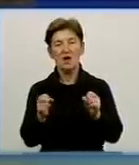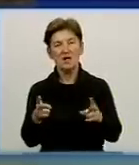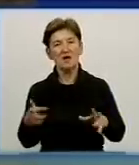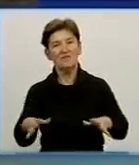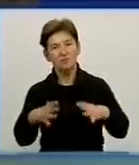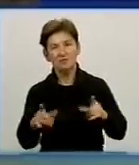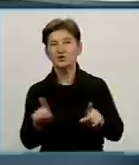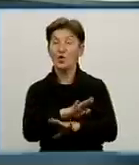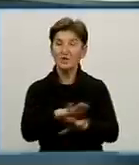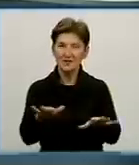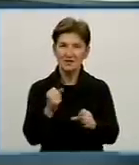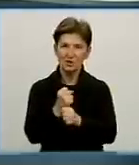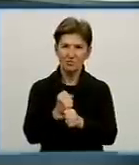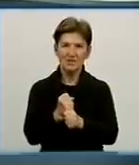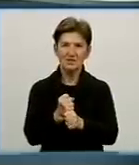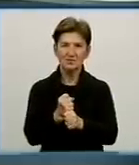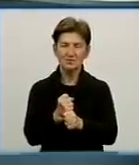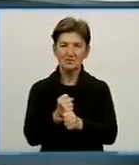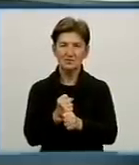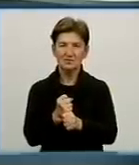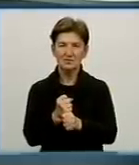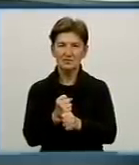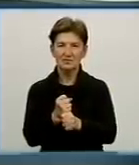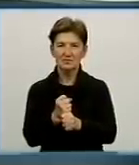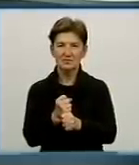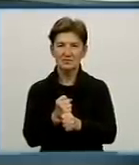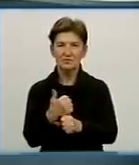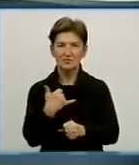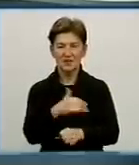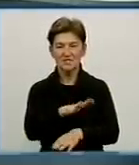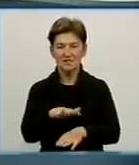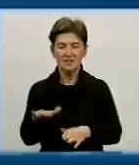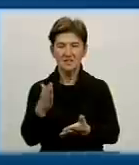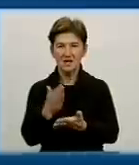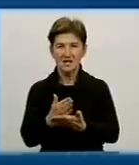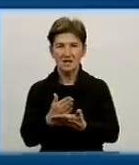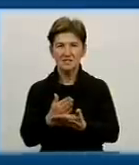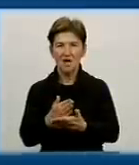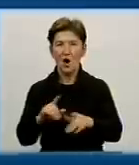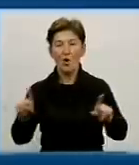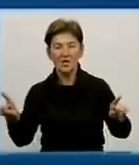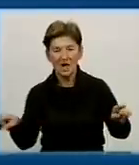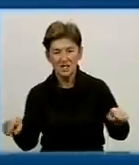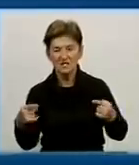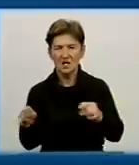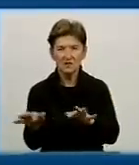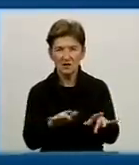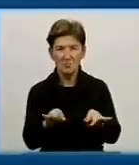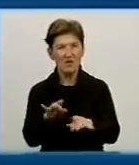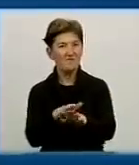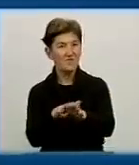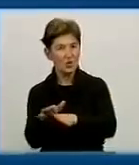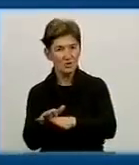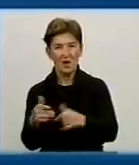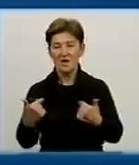робили діти, власне? У нас діти, вони є організаторами і виконавцями майже всього проєкту. Я лише